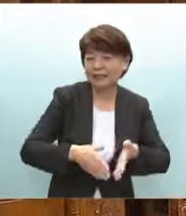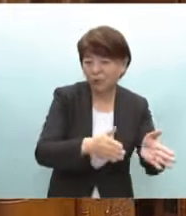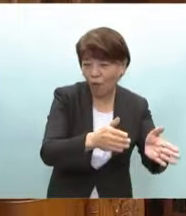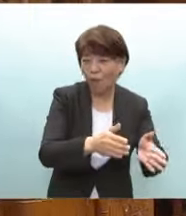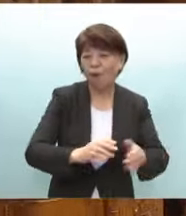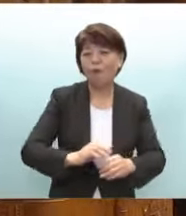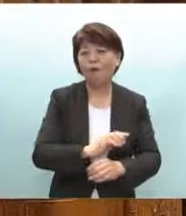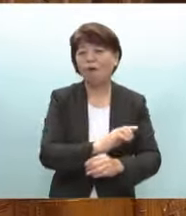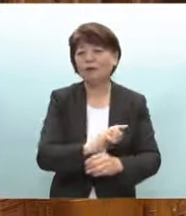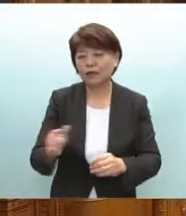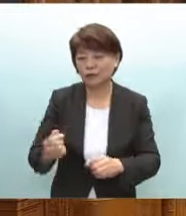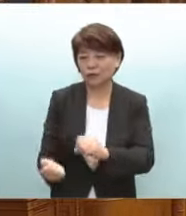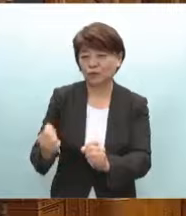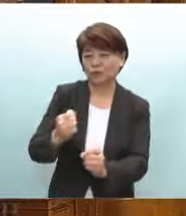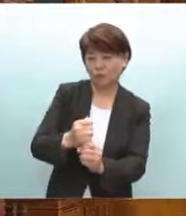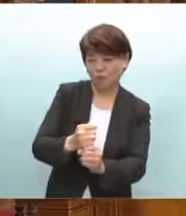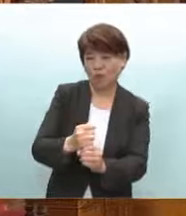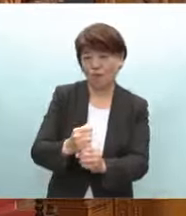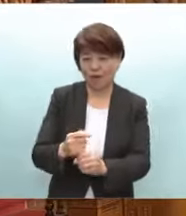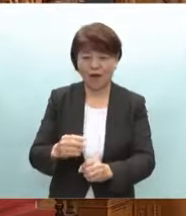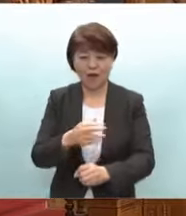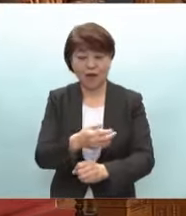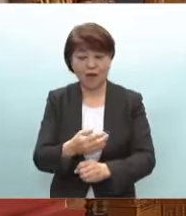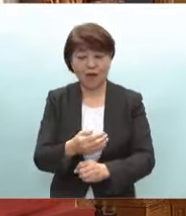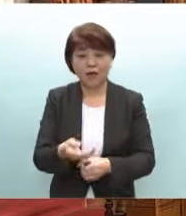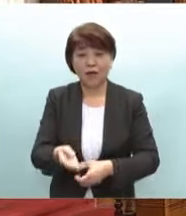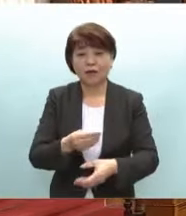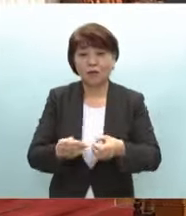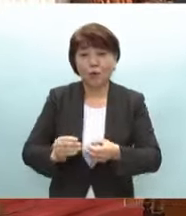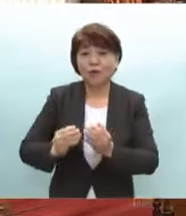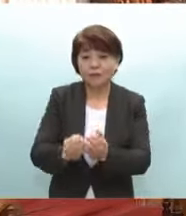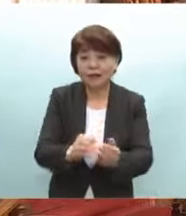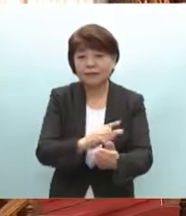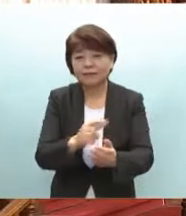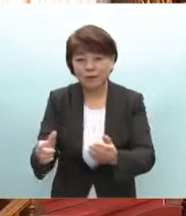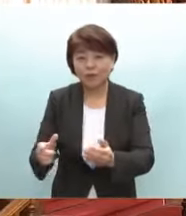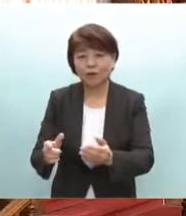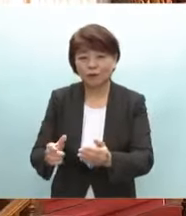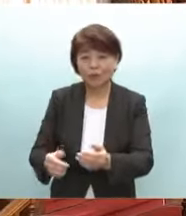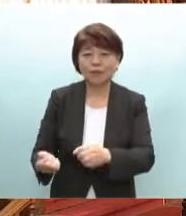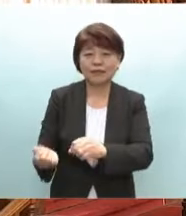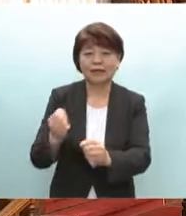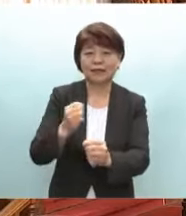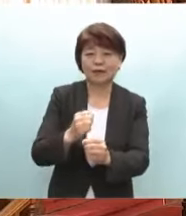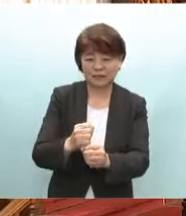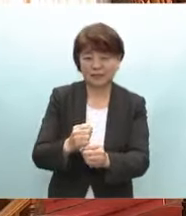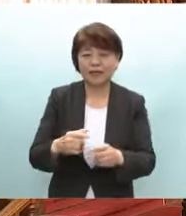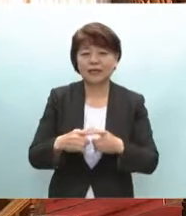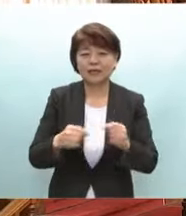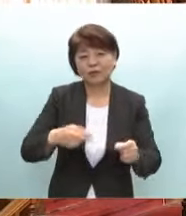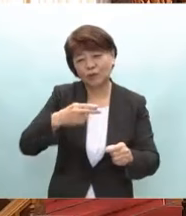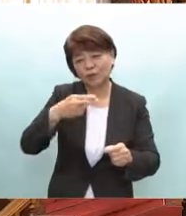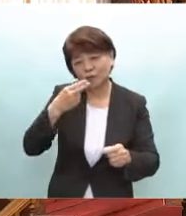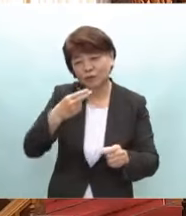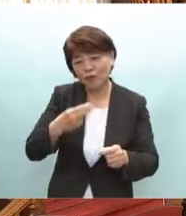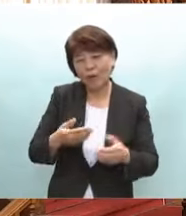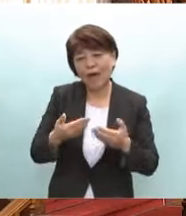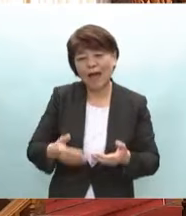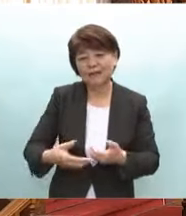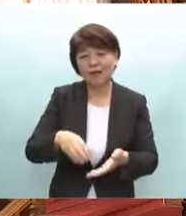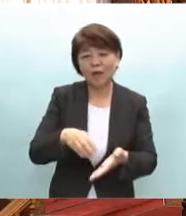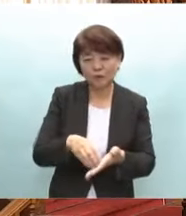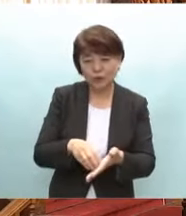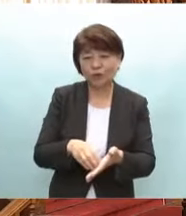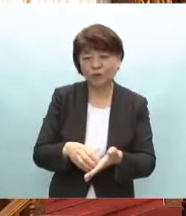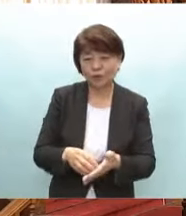復旧復興漁船や加工施設などの再建を急ぐとともに日本の食料安全保障と輸出戦略を支える